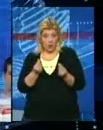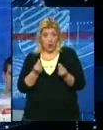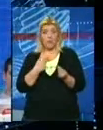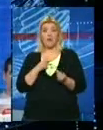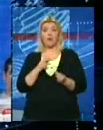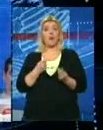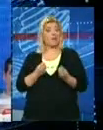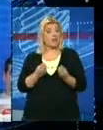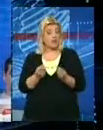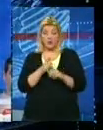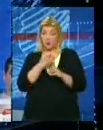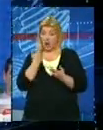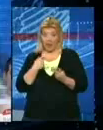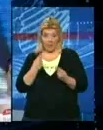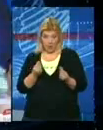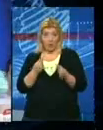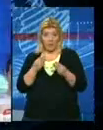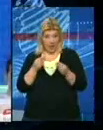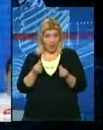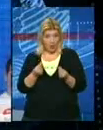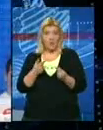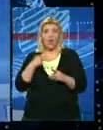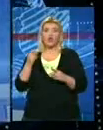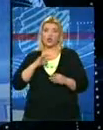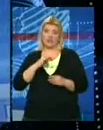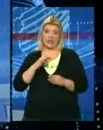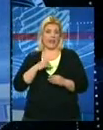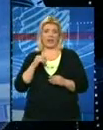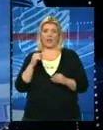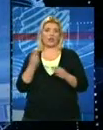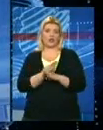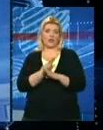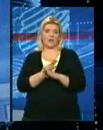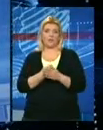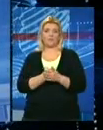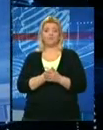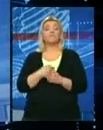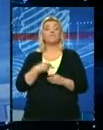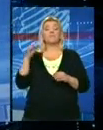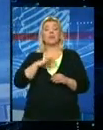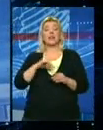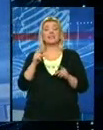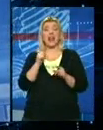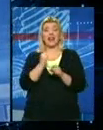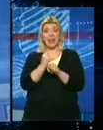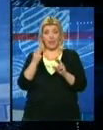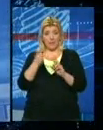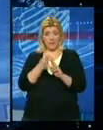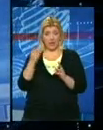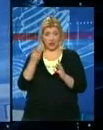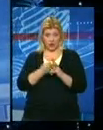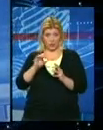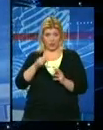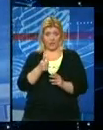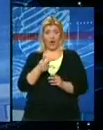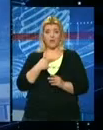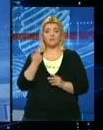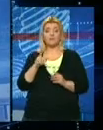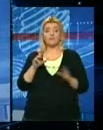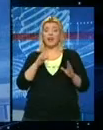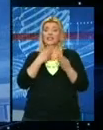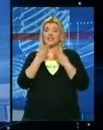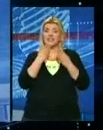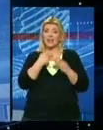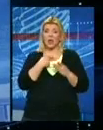nema dobre ekonomije. I to je zadatak države i svake vlade. Predsednik Liberalno-Demokratske partije Čedomir Jovanović na